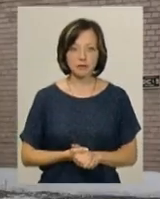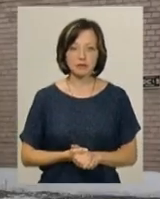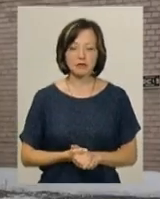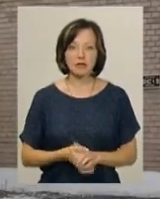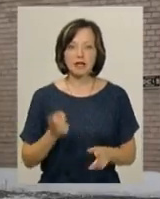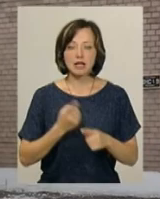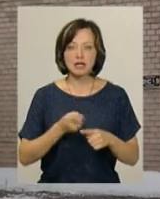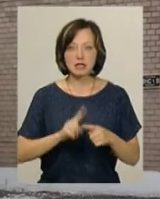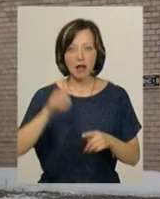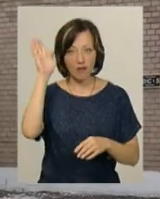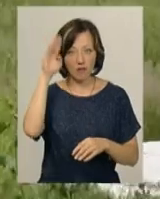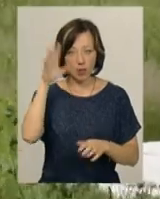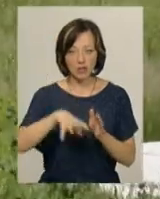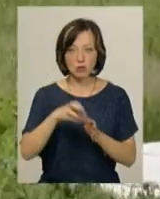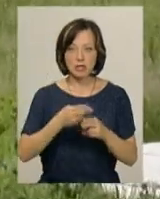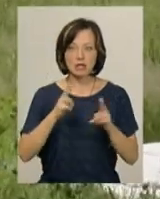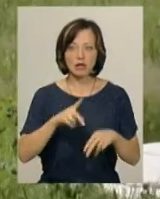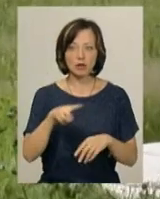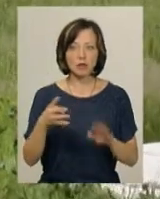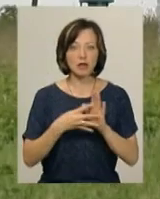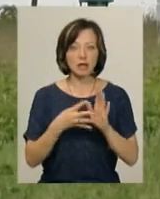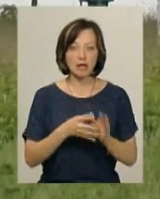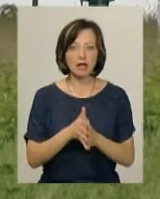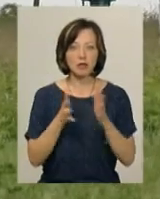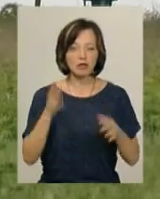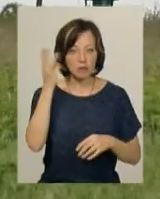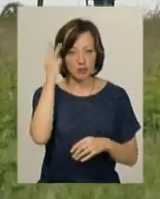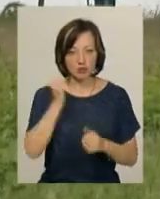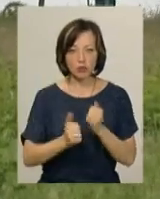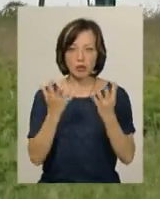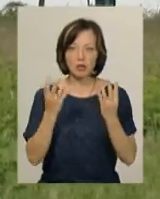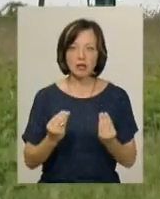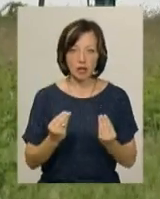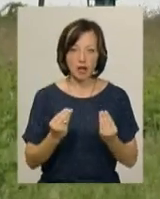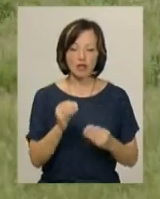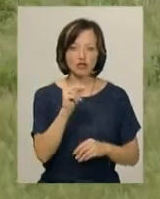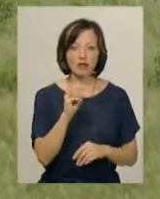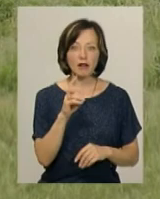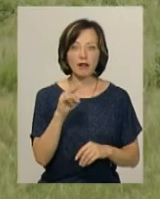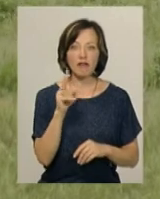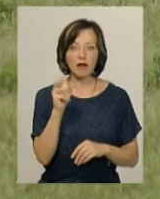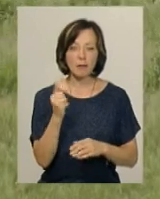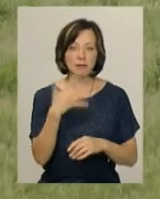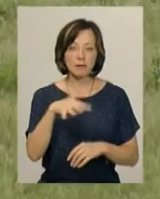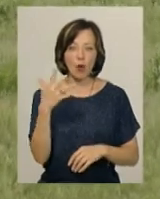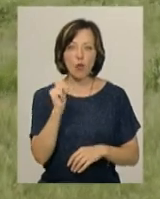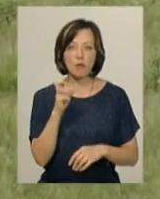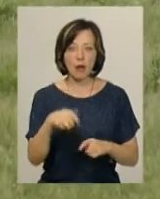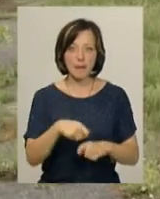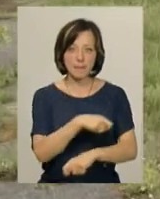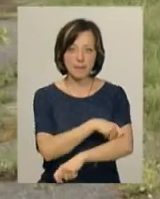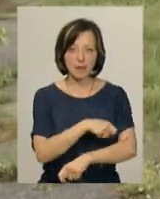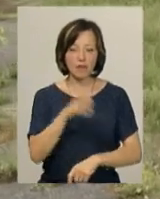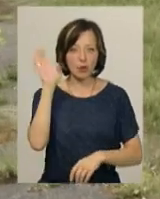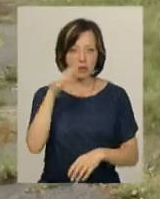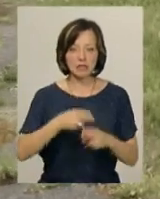Це водонасосна станція номер 9. Вона найбільша в Хмельницькому. Щодня сюди з Чернелівського водогону надходить 55 кубічних метрів води.